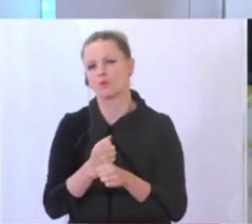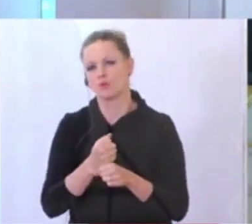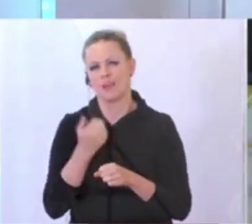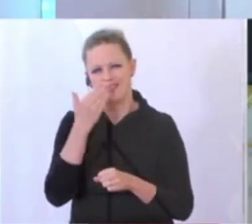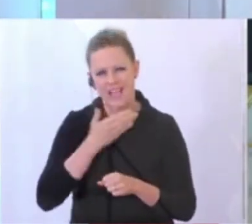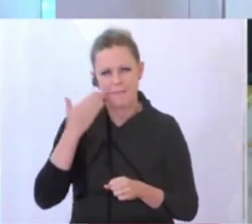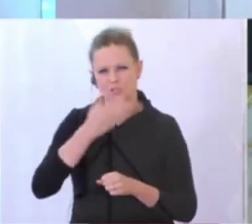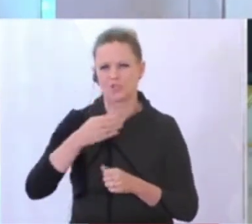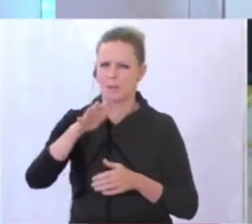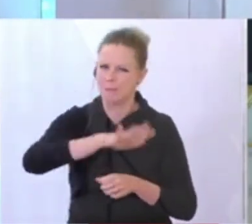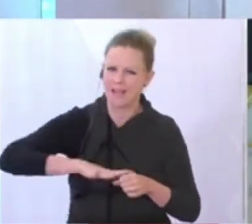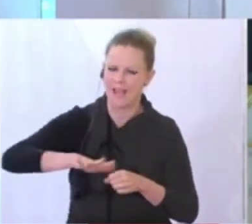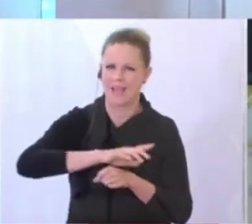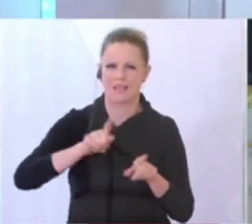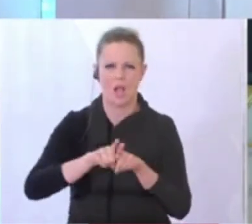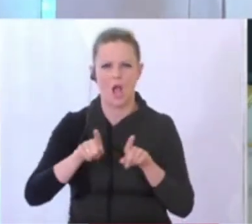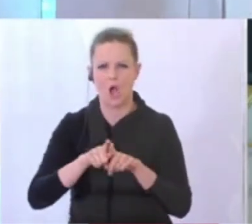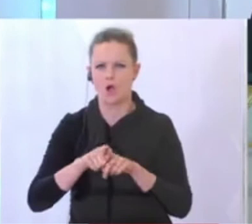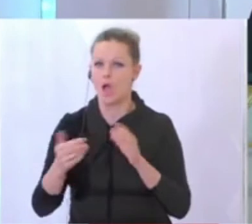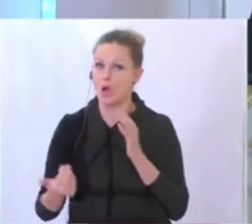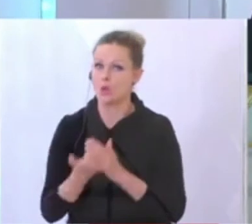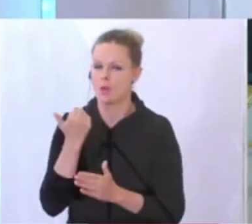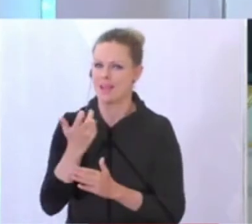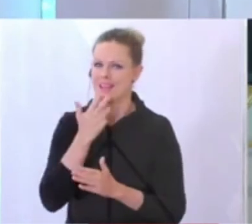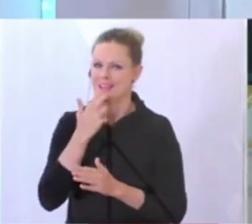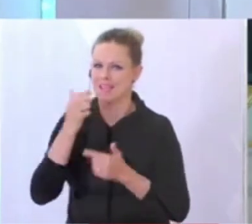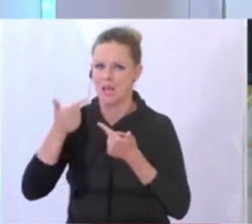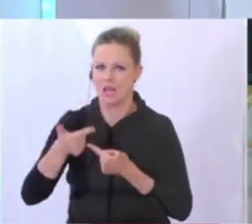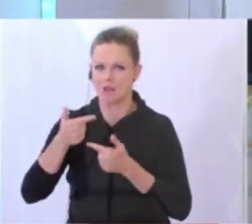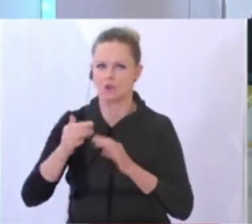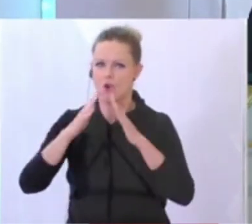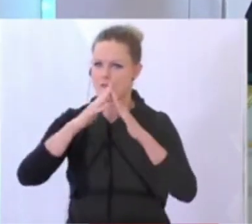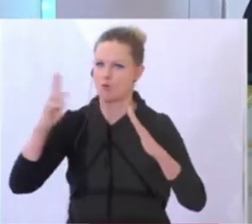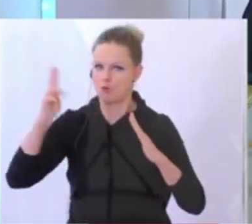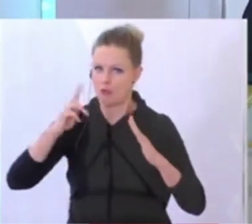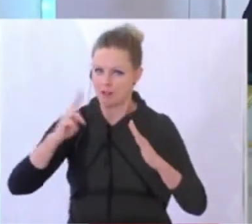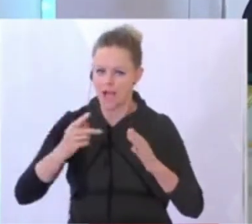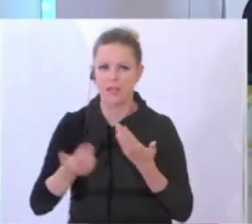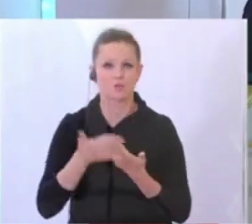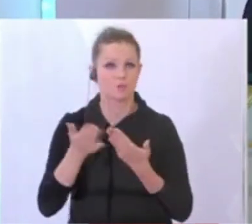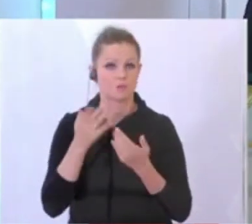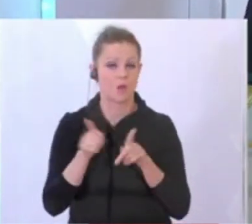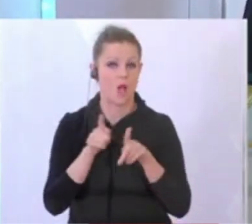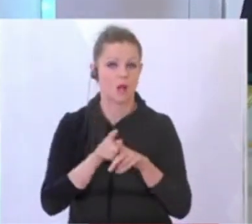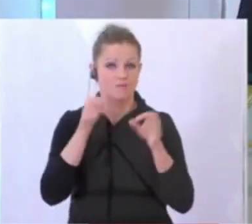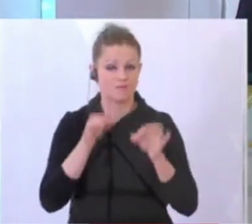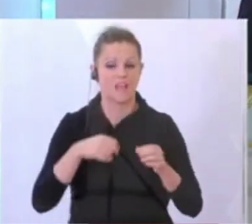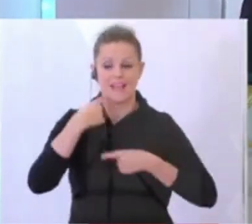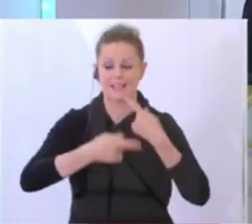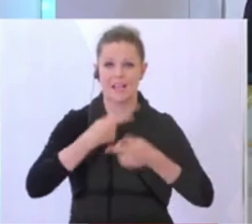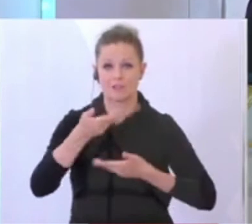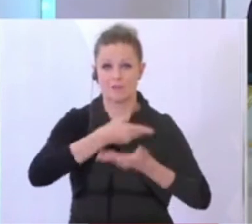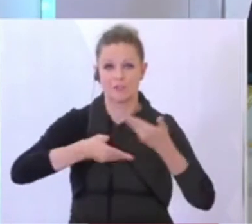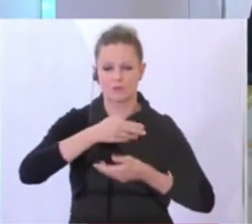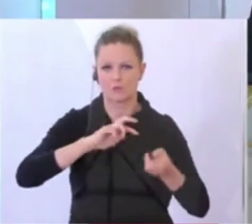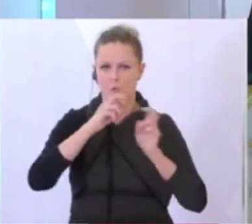Bereichen, die Errichtung von erneuerbaren Energieerzeugungsanlagen, Photovoltaik etc. und bessere Umsetzung der Kreislaufwirtschaft. Also